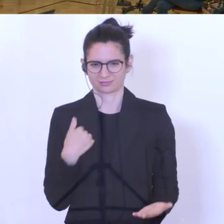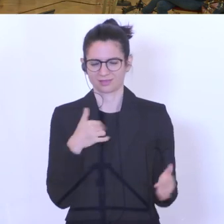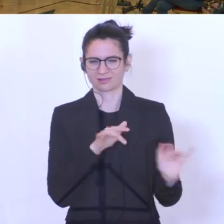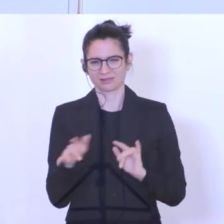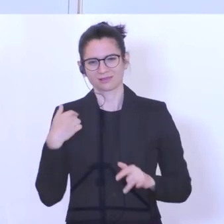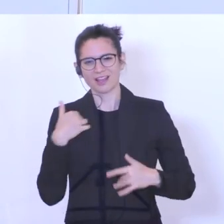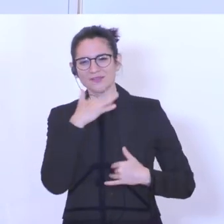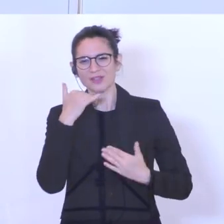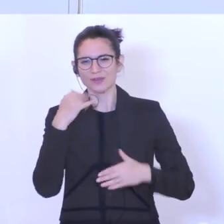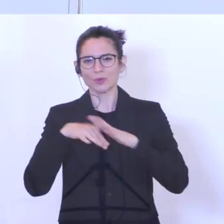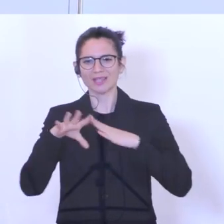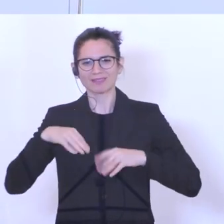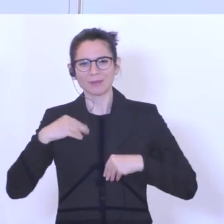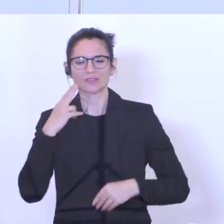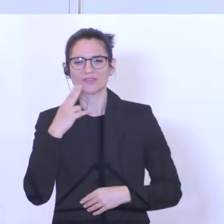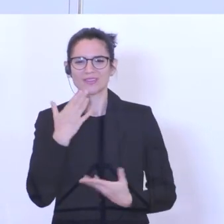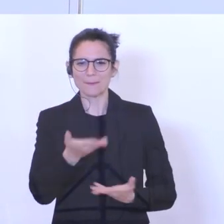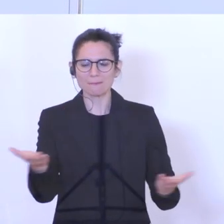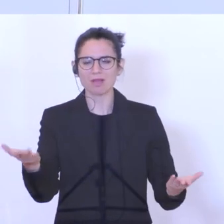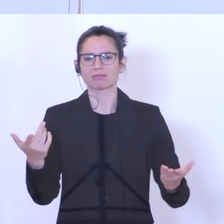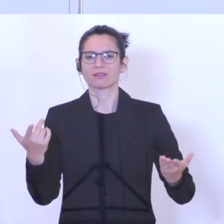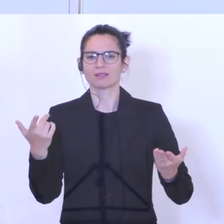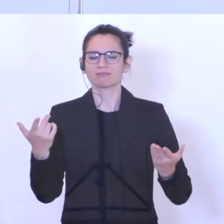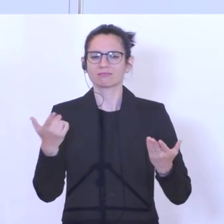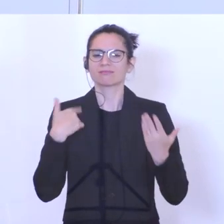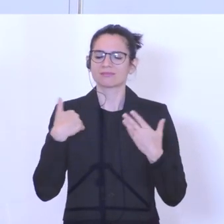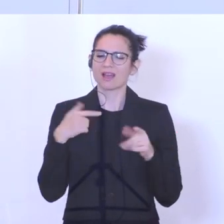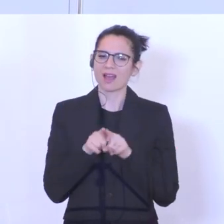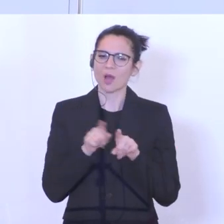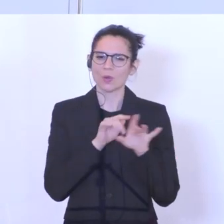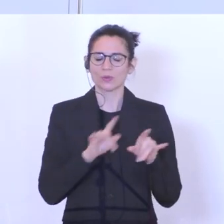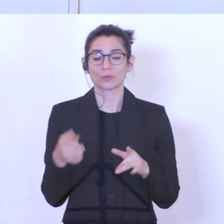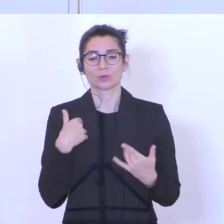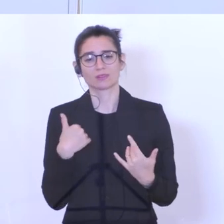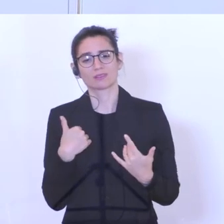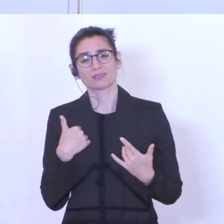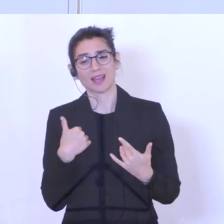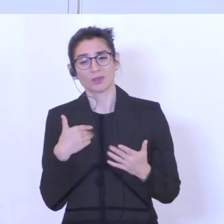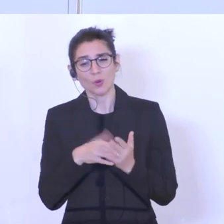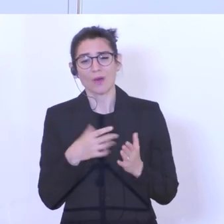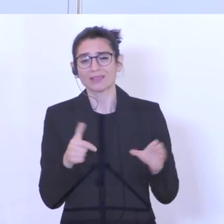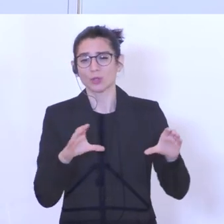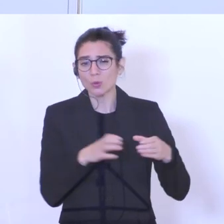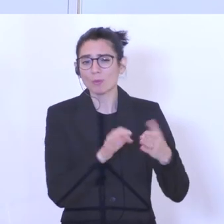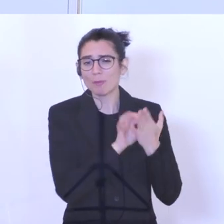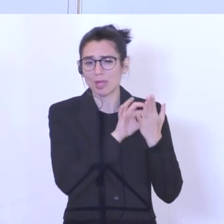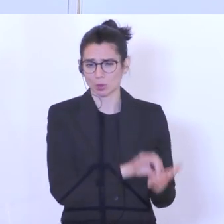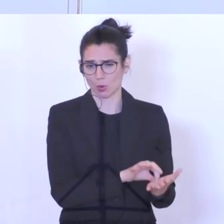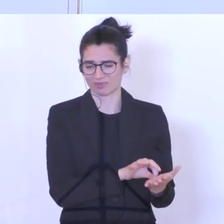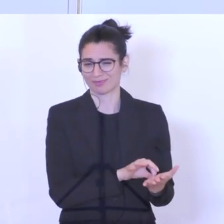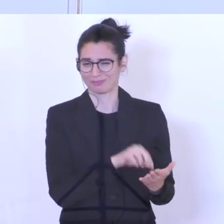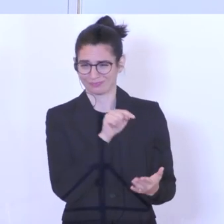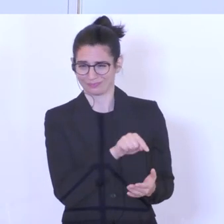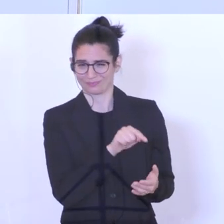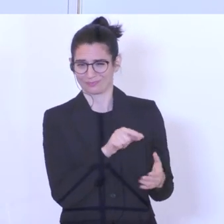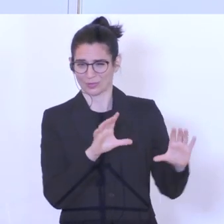den vielen Unternehmerinnen und Unternehmern ist es aber auch eine weitere Gruppe, die besonders betroffen ist und